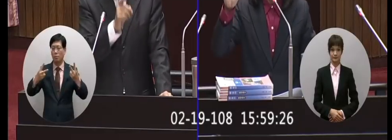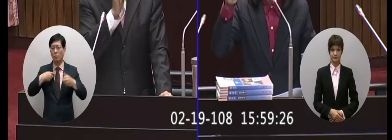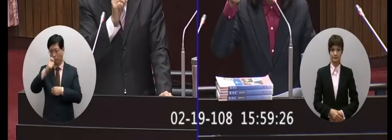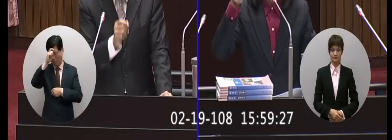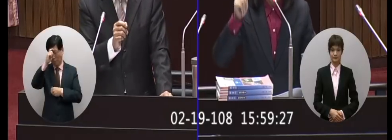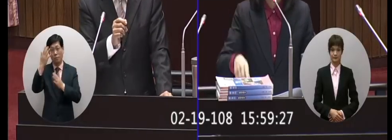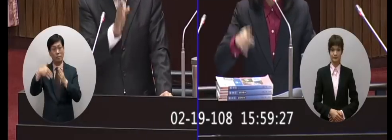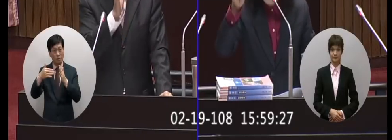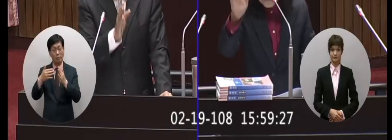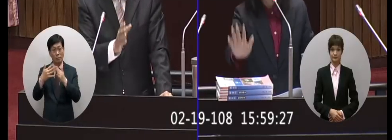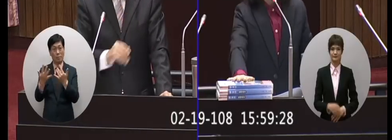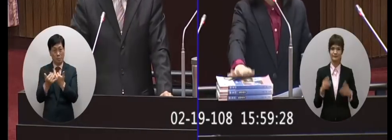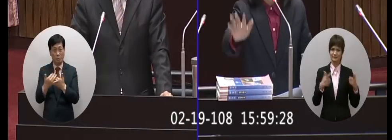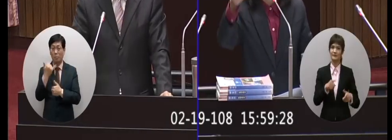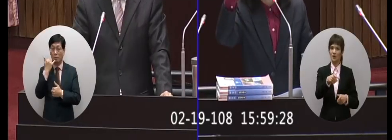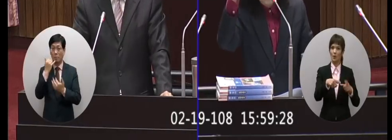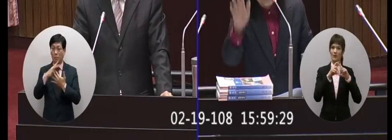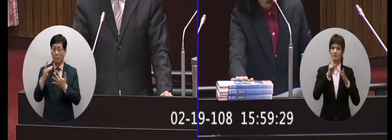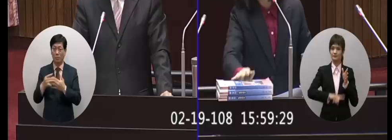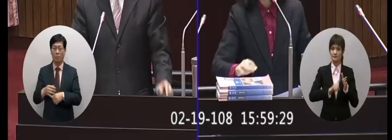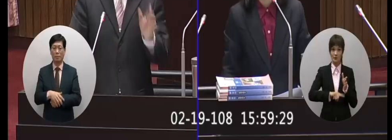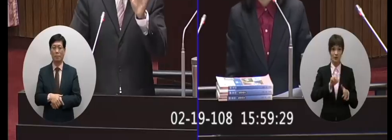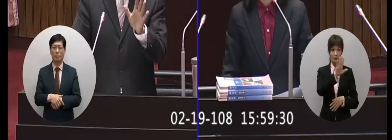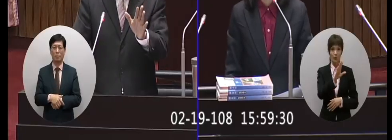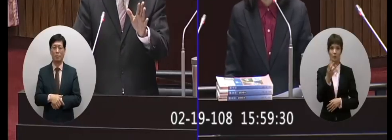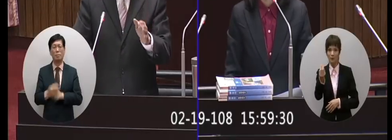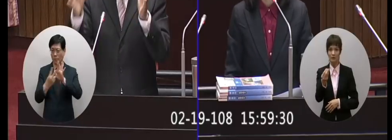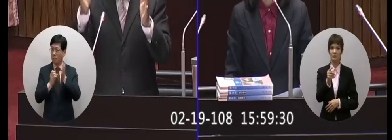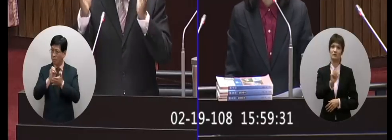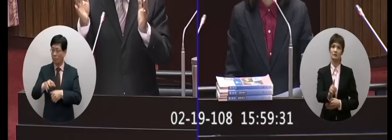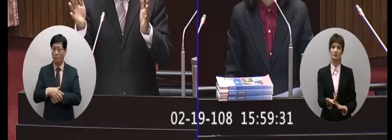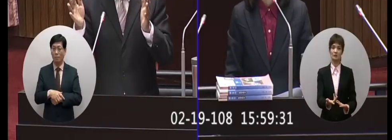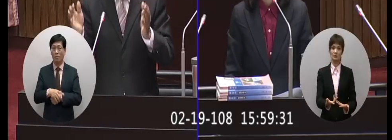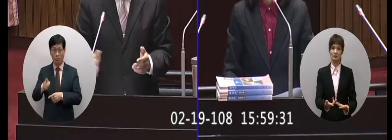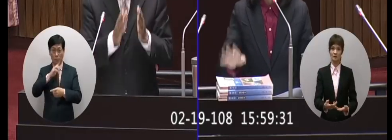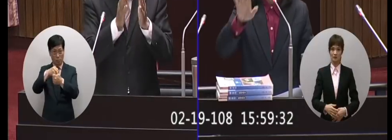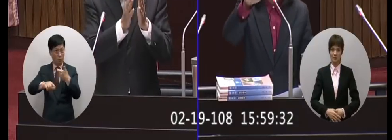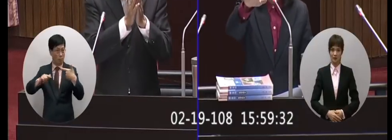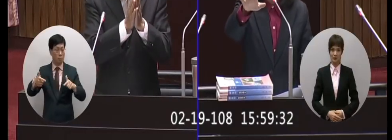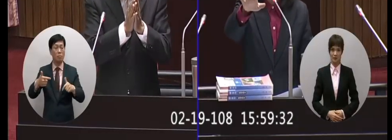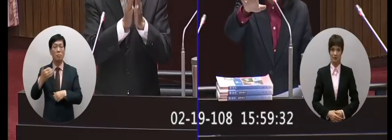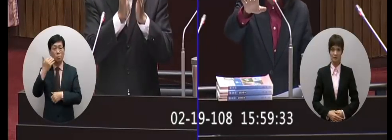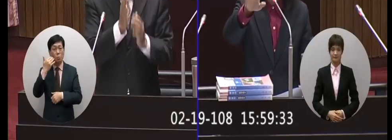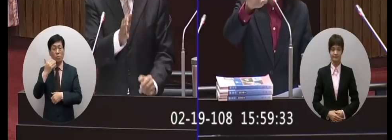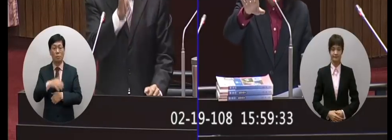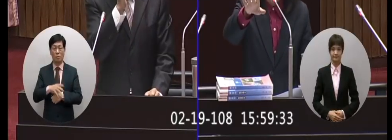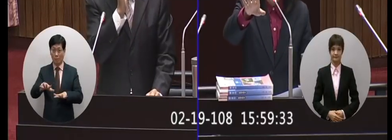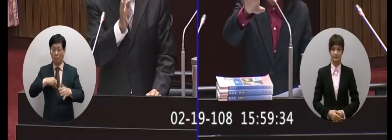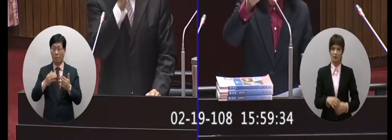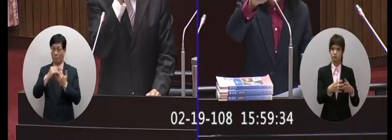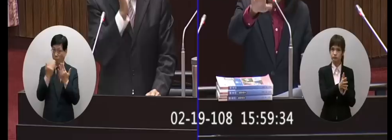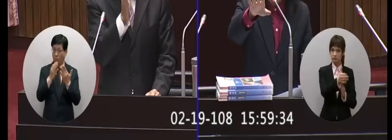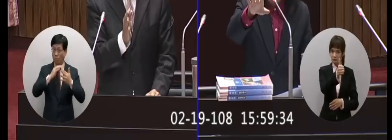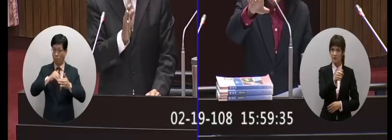學生可以學習的不是 那你就只要回答我說有沒有教科書要跟委員報告是這是他結構不同如果說今天選修